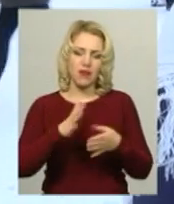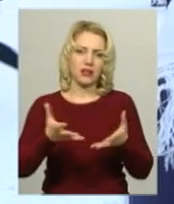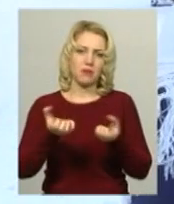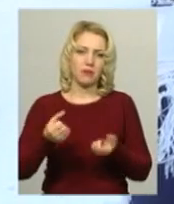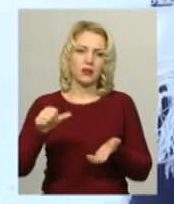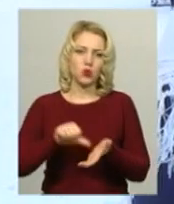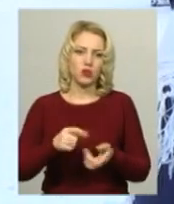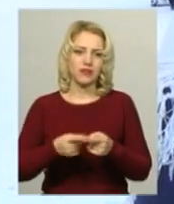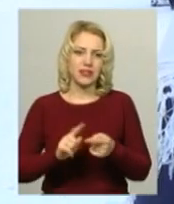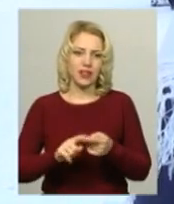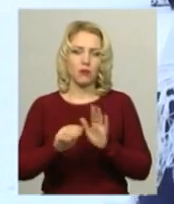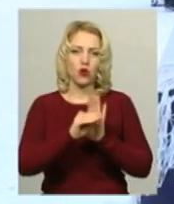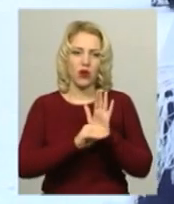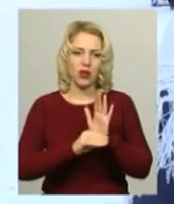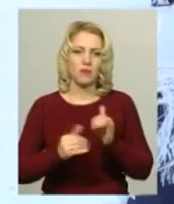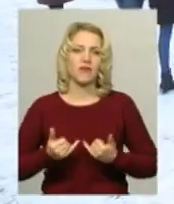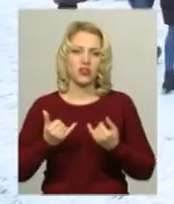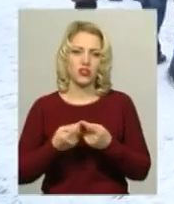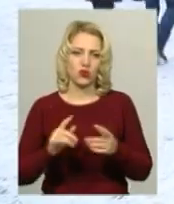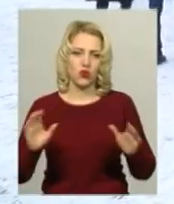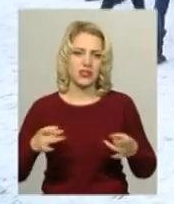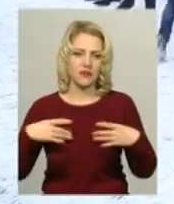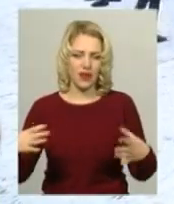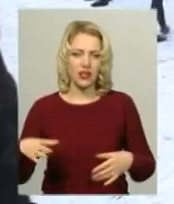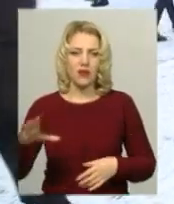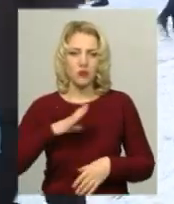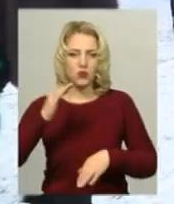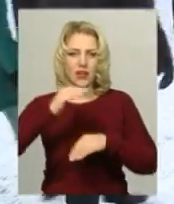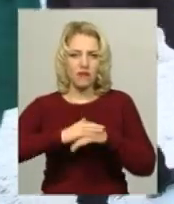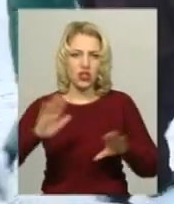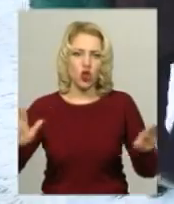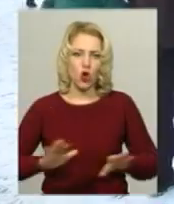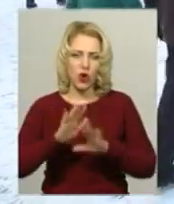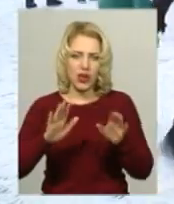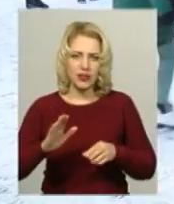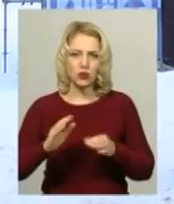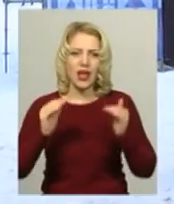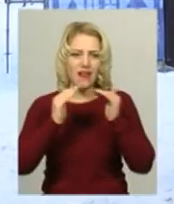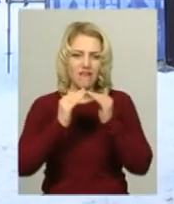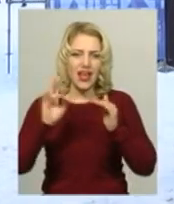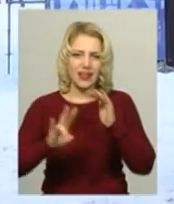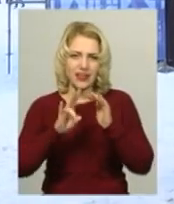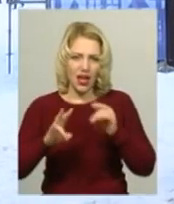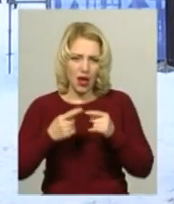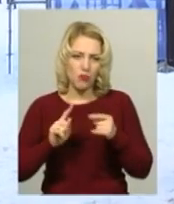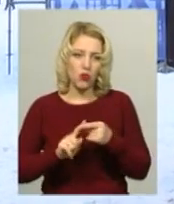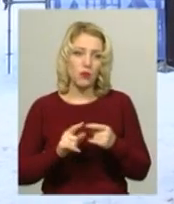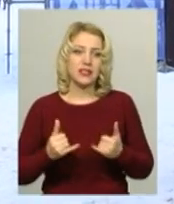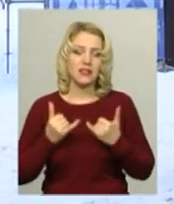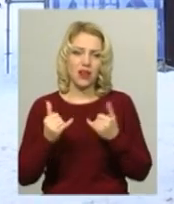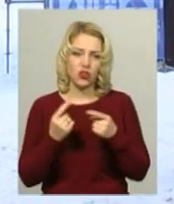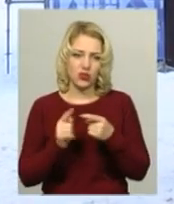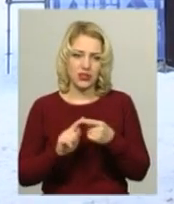За честь цього свято мені дуже приємно. Відбувся вечір колядок та вертепу приурочений свято Різдва Христового. Різдвяні